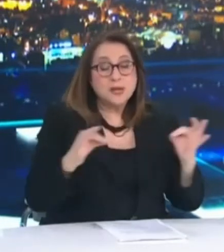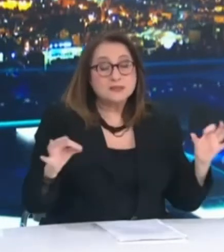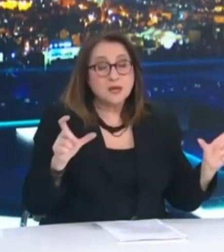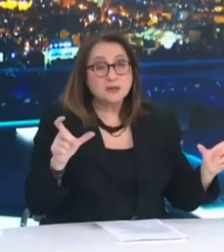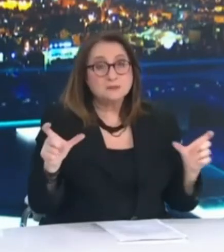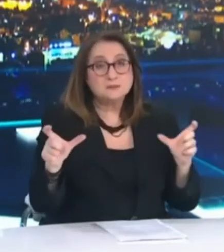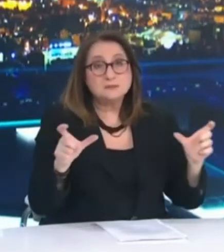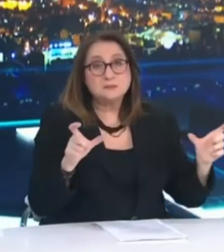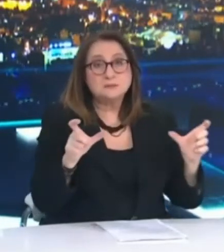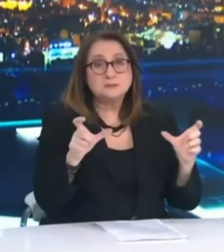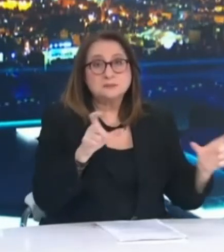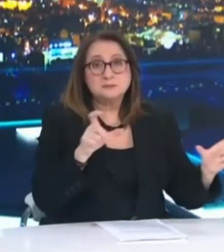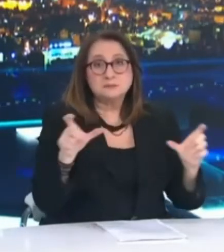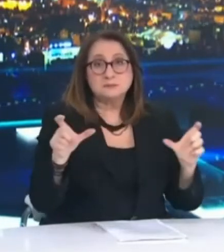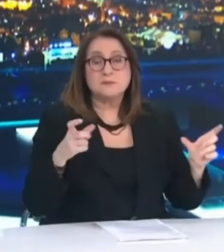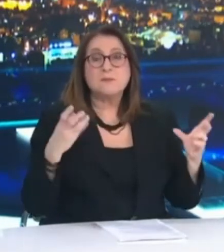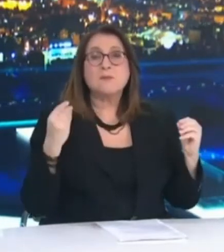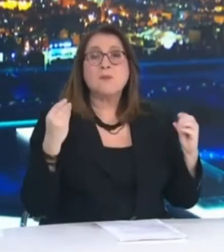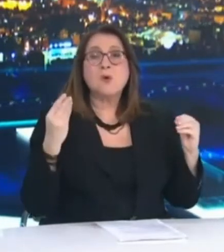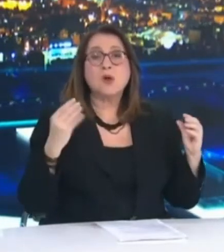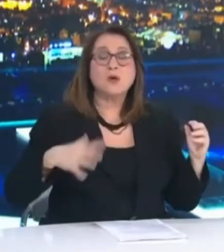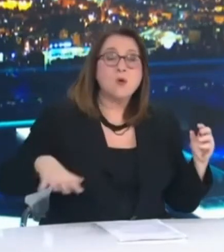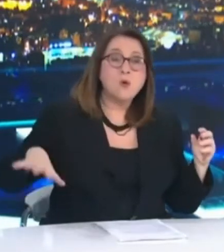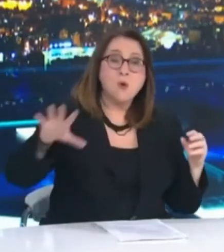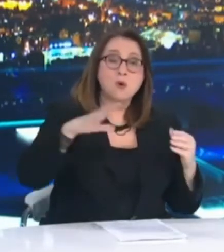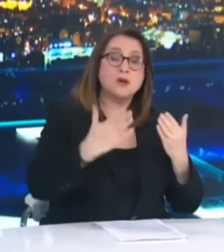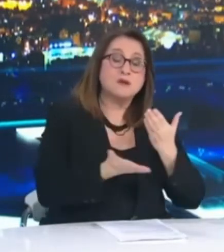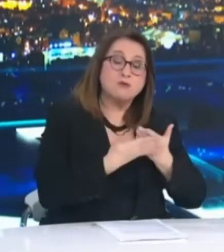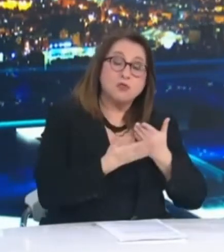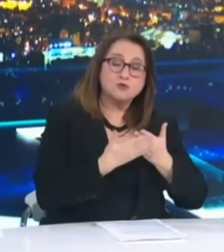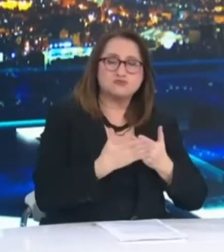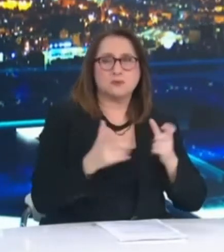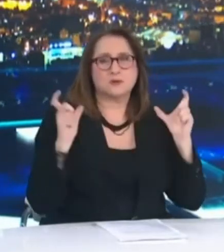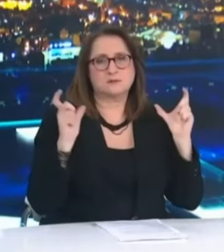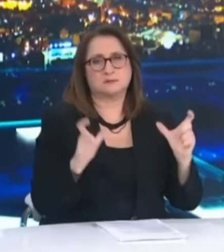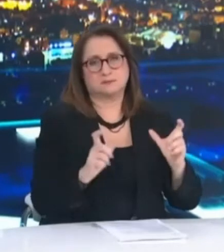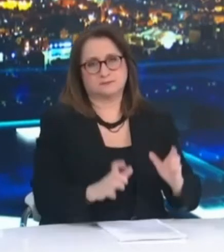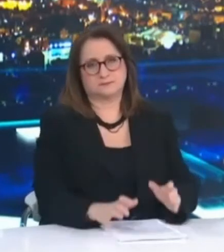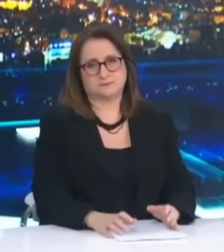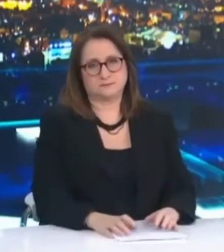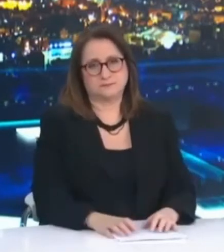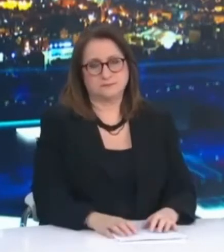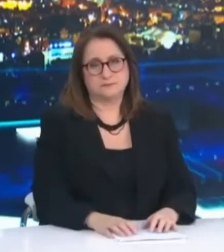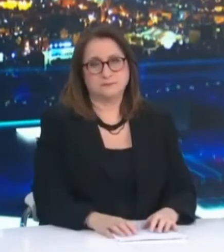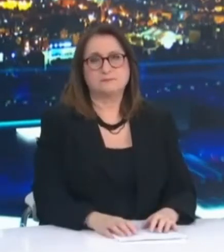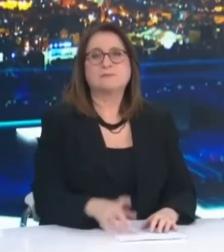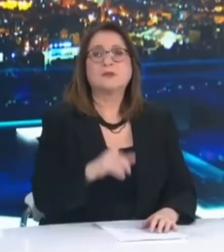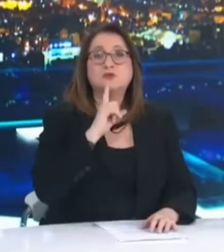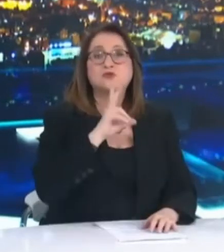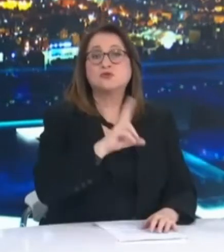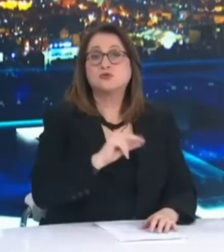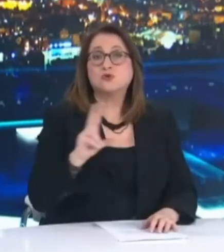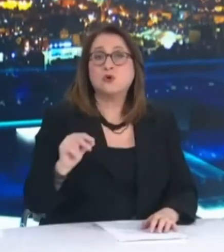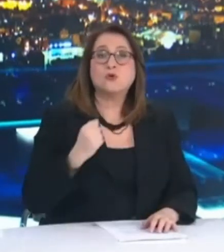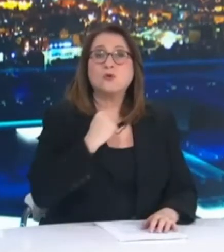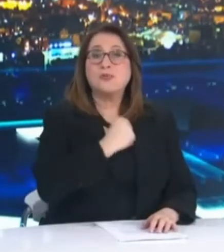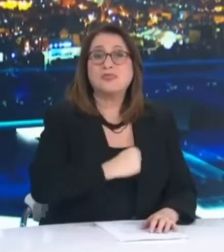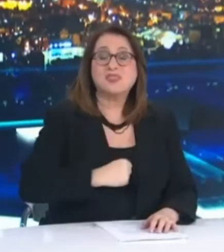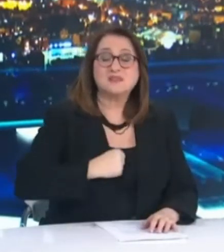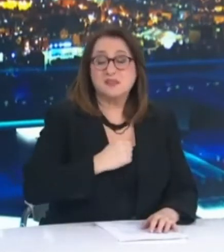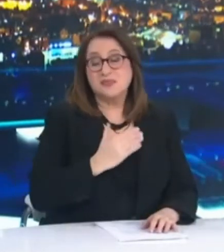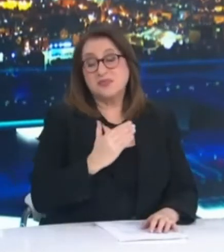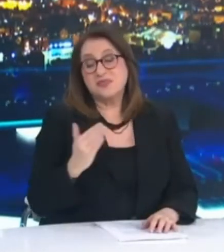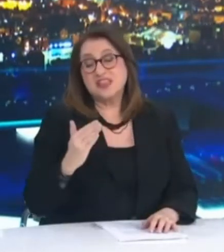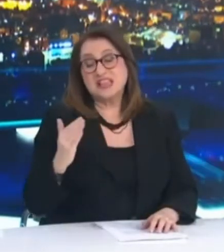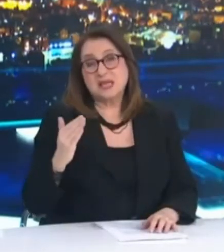ώστε να συμβάλλουν ακόμα πιο αποτελεσματικά στην προσπάθεια αυτή. Παρόμοια είναι η εικόνα δυστυχώς και στο δυτικό τομέα Αθηνών, όπου